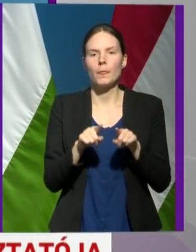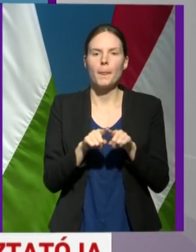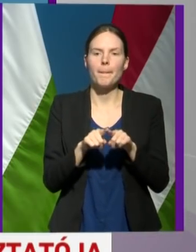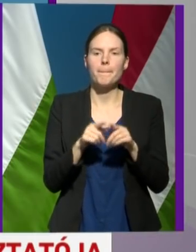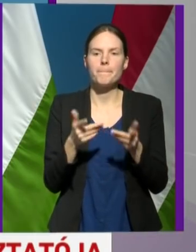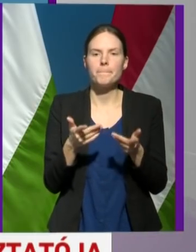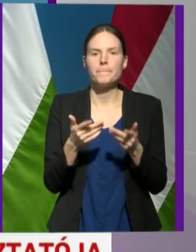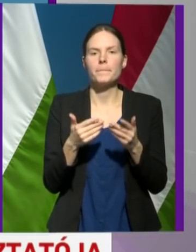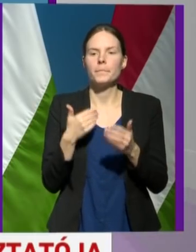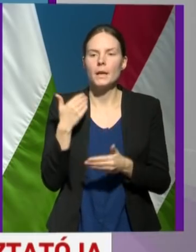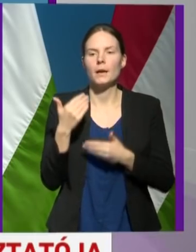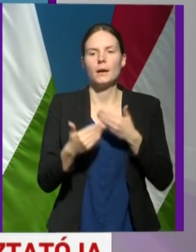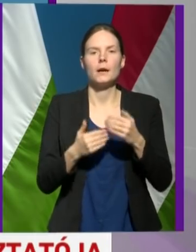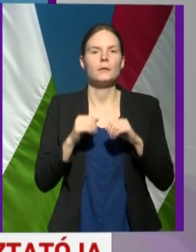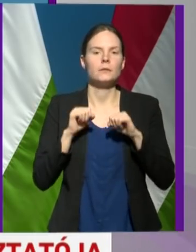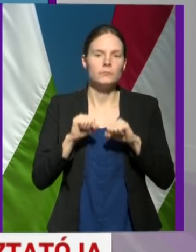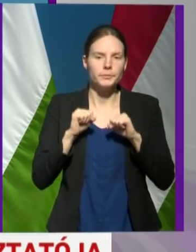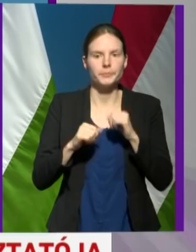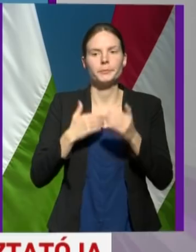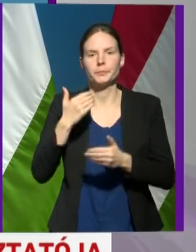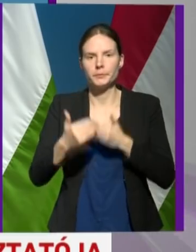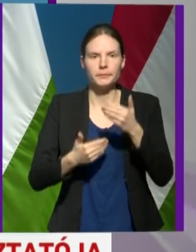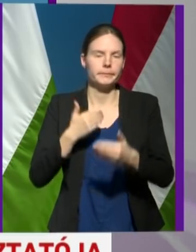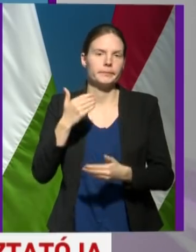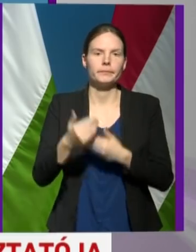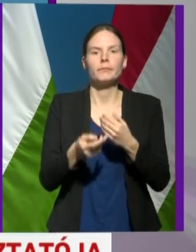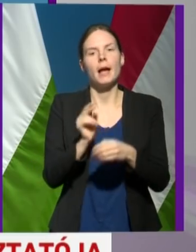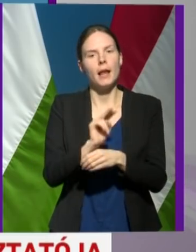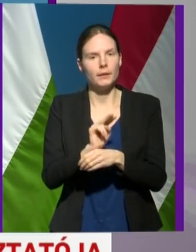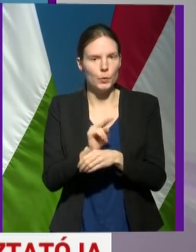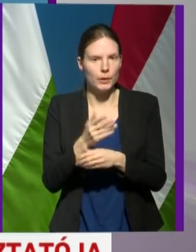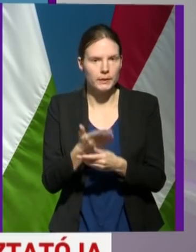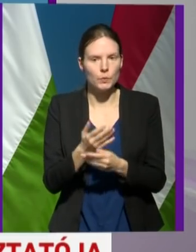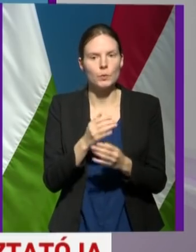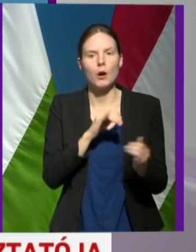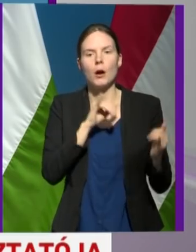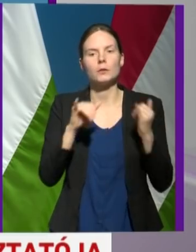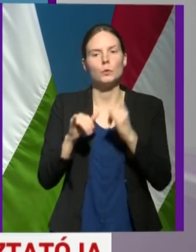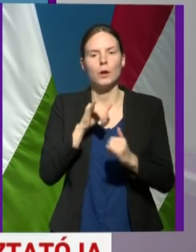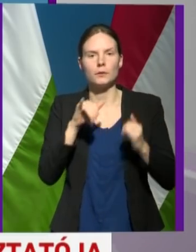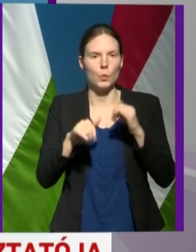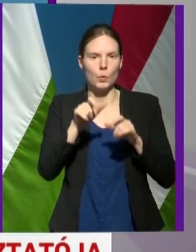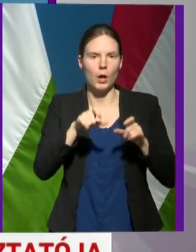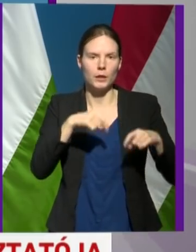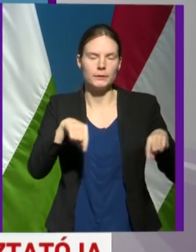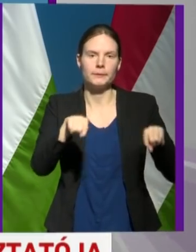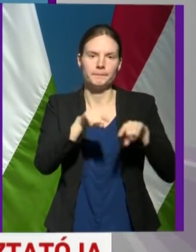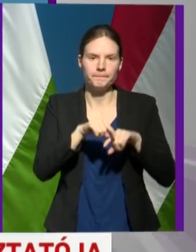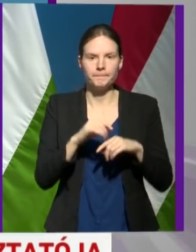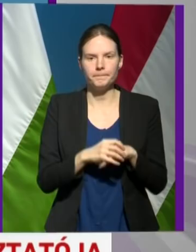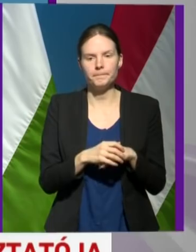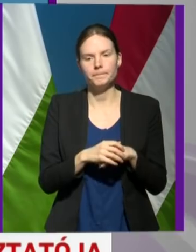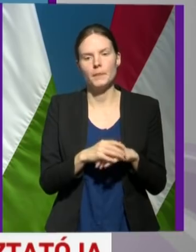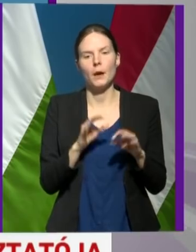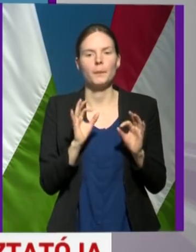szisztematikusan ellenőrizzük a beutazók bizonyos körét, és